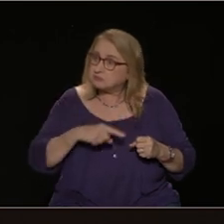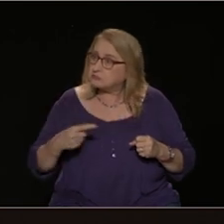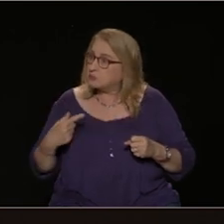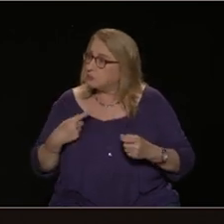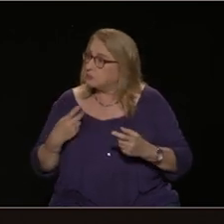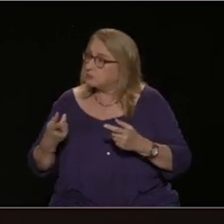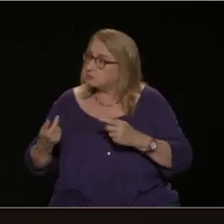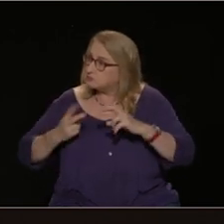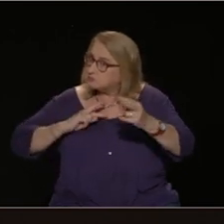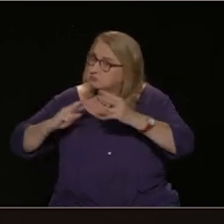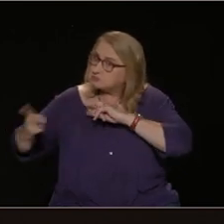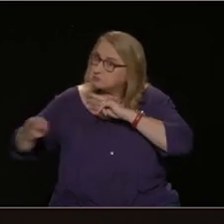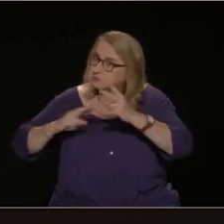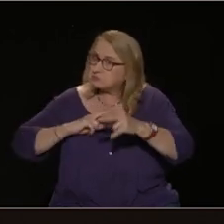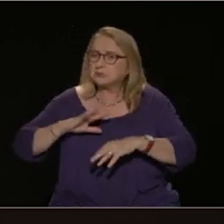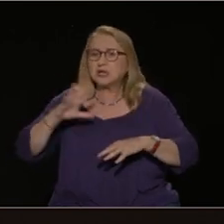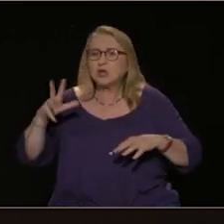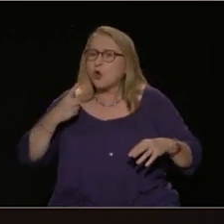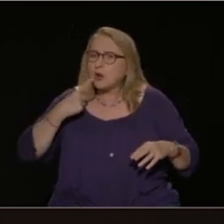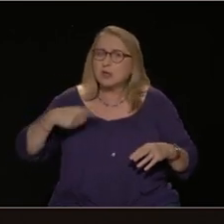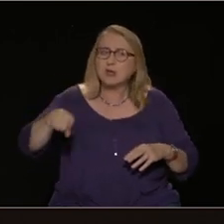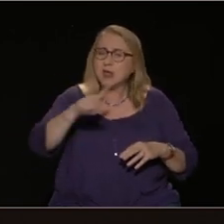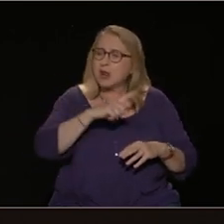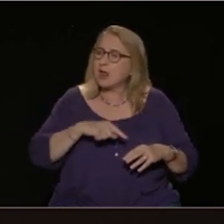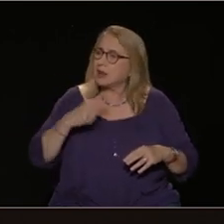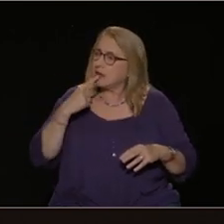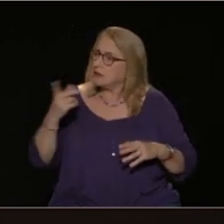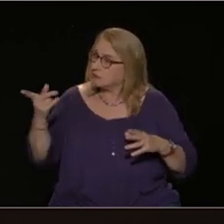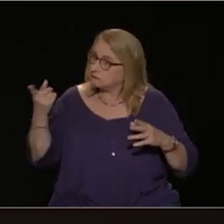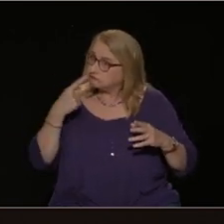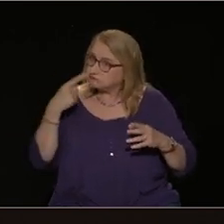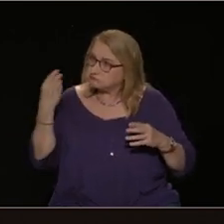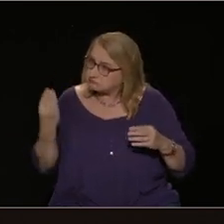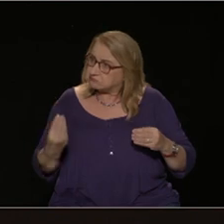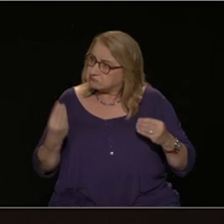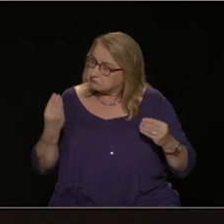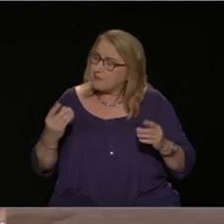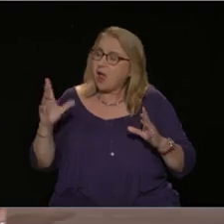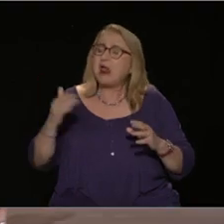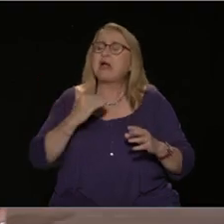εσείς πρεσβεύετε, καλώς και τα πρεσβεύετε και τα υποστήριζετε, είναι ανέφικτα.